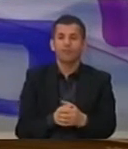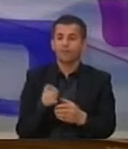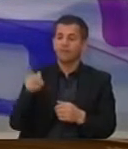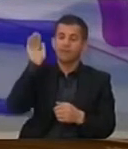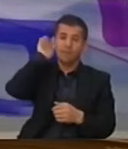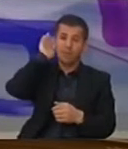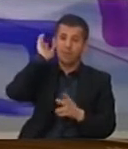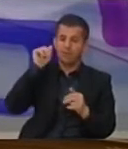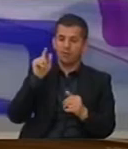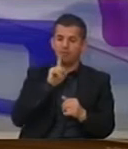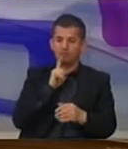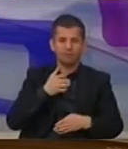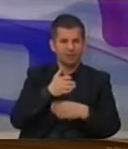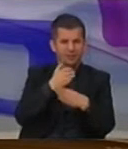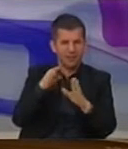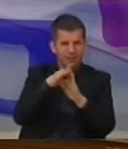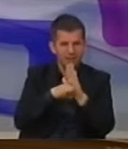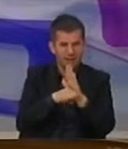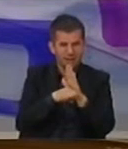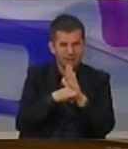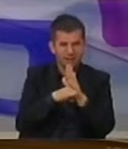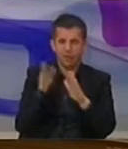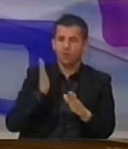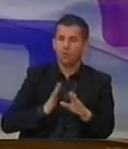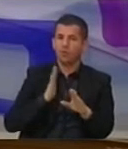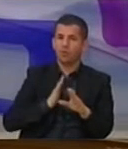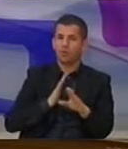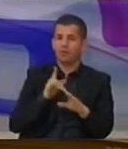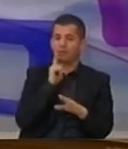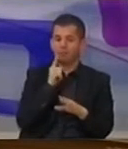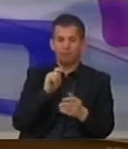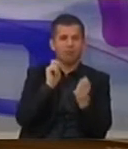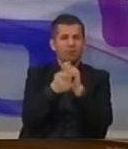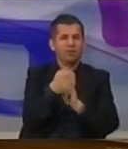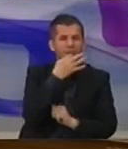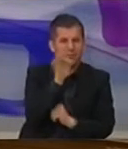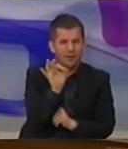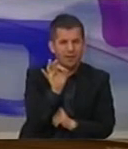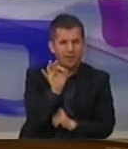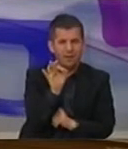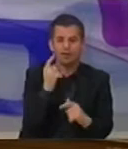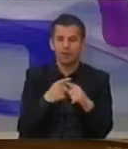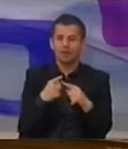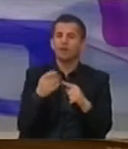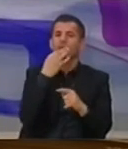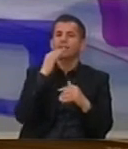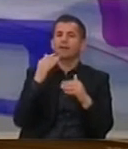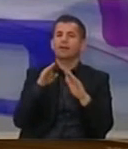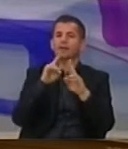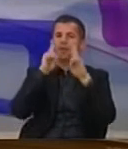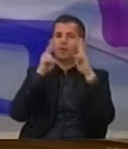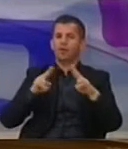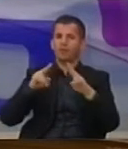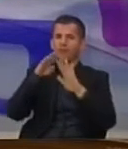plëtësojnë infrastrukturen ligjore në fushën e kulturës dhëtët punojnë në reformimin e saj duke përafruar atëmë praktikat nëtë mirë në